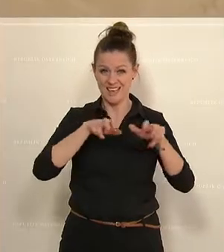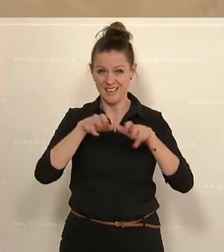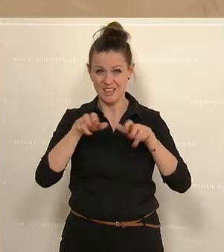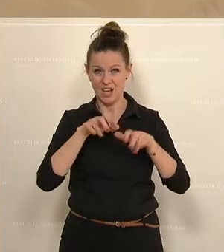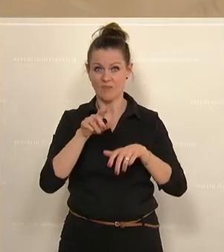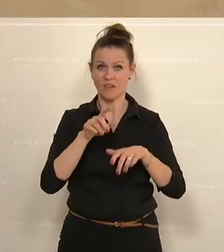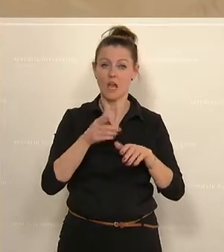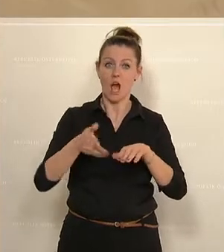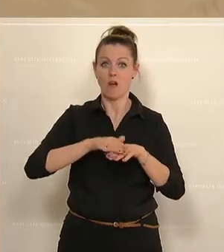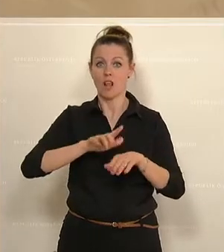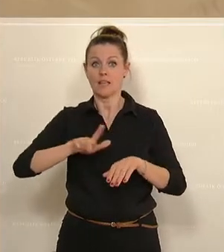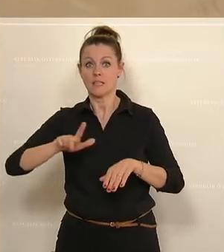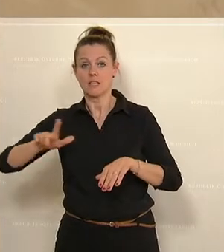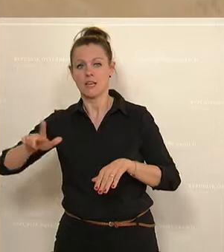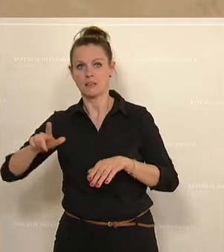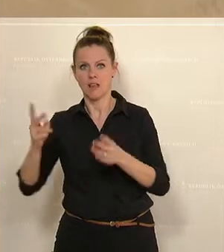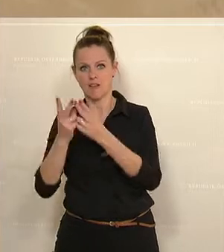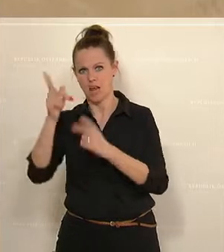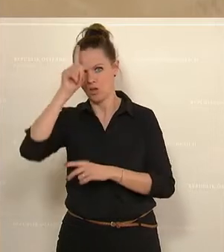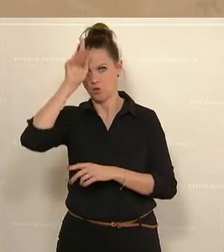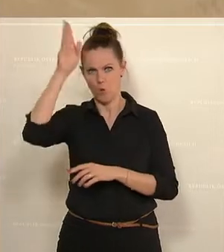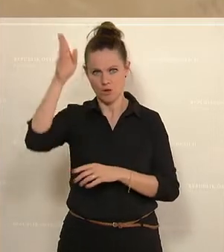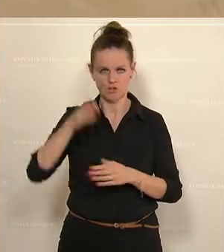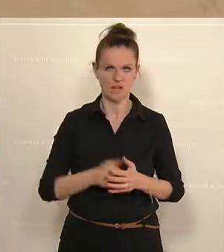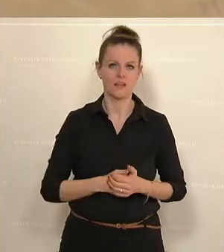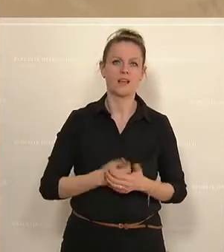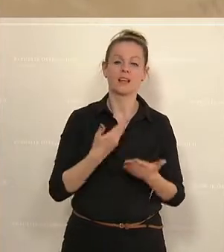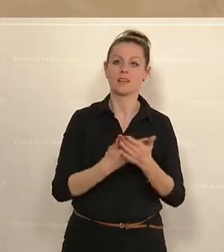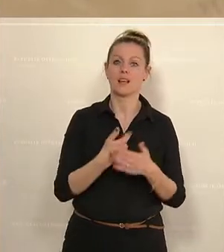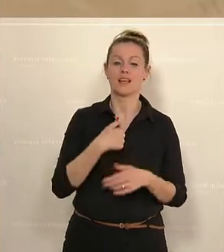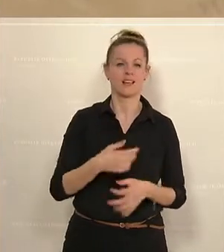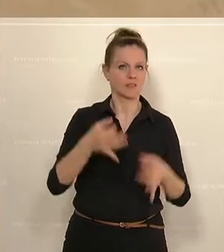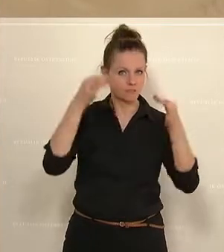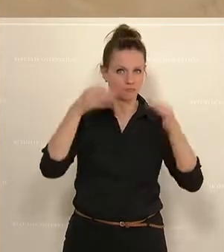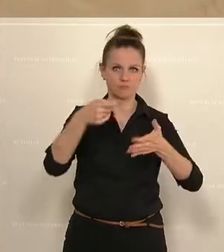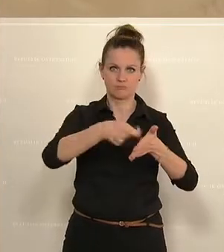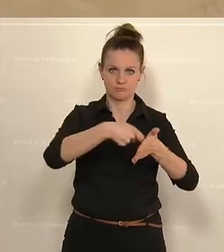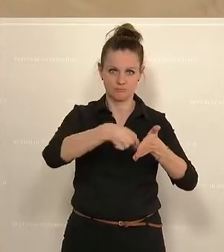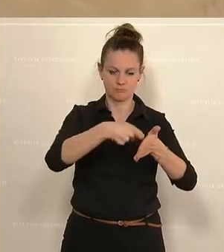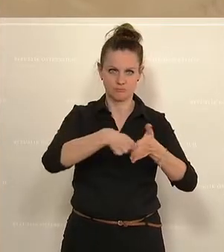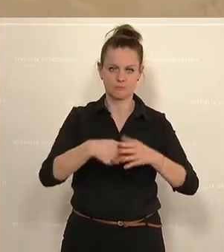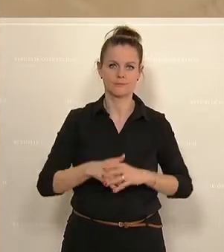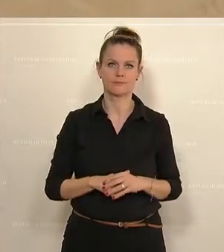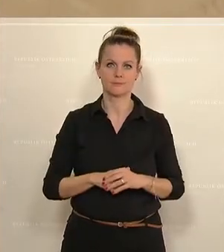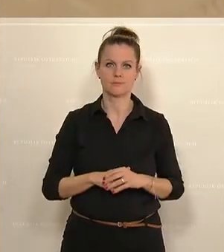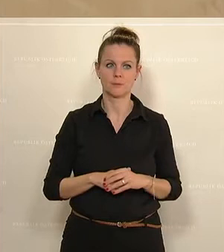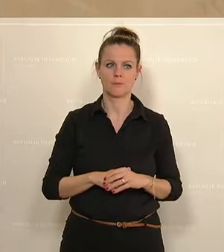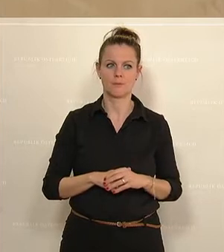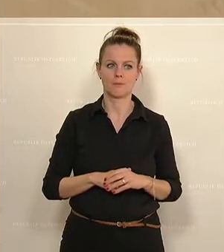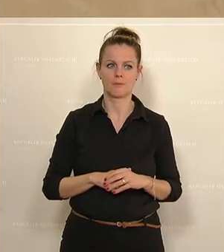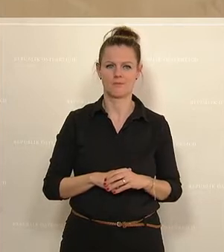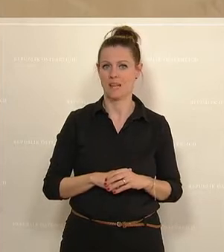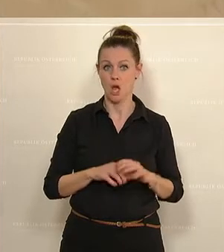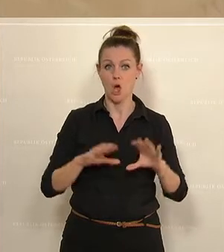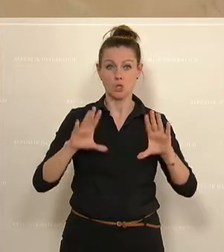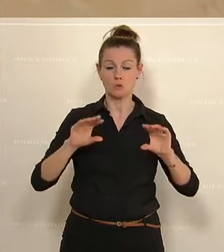linker als in Deutschland. Ich berichtige tatsächlich, ich berichtige tatsächlich, von irgendwelchen